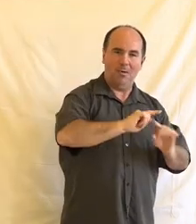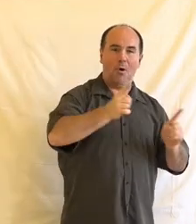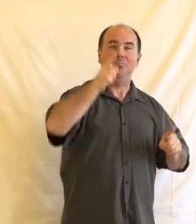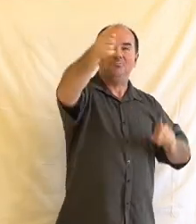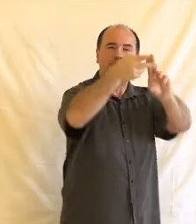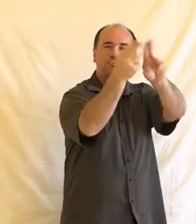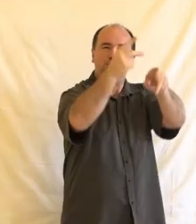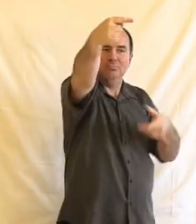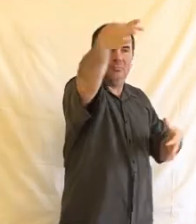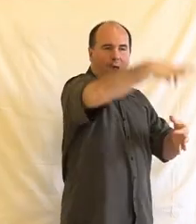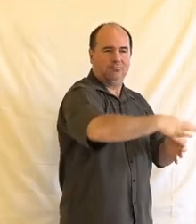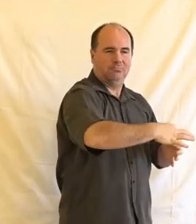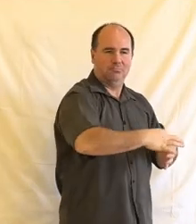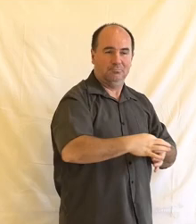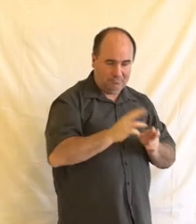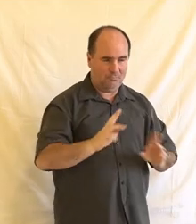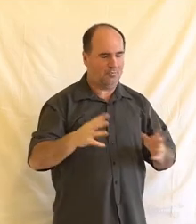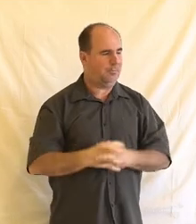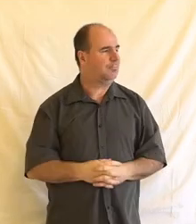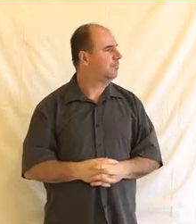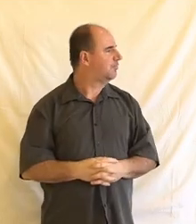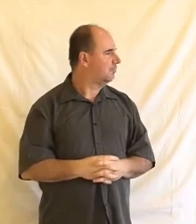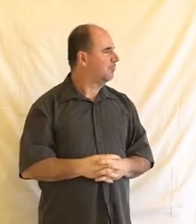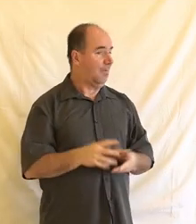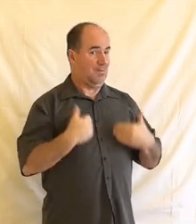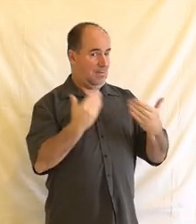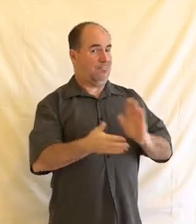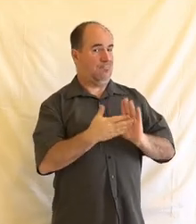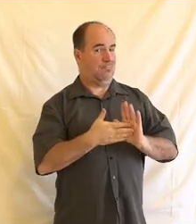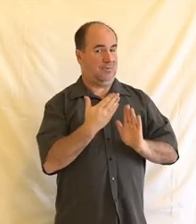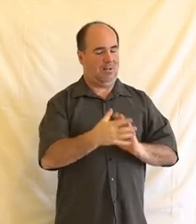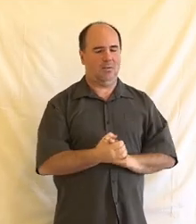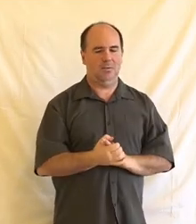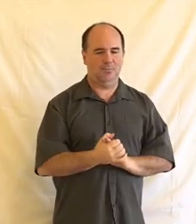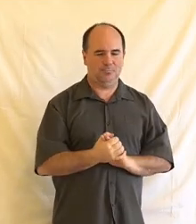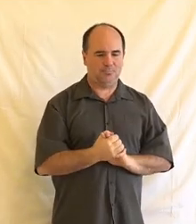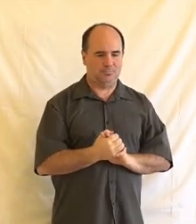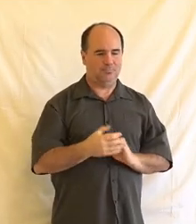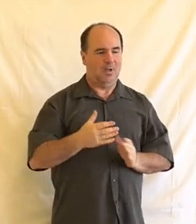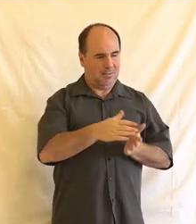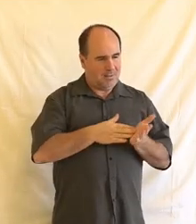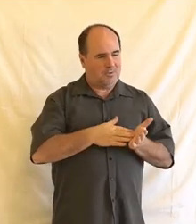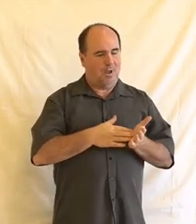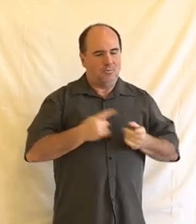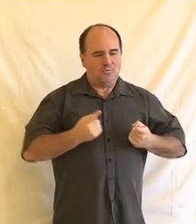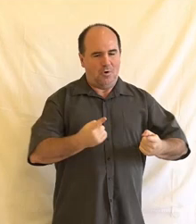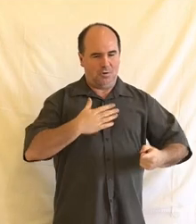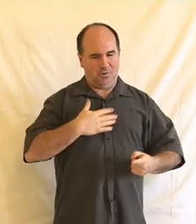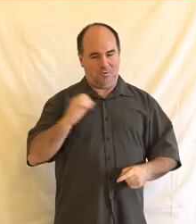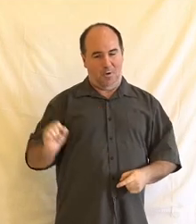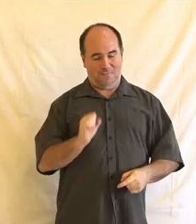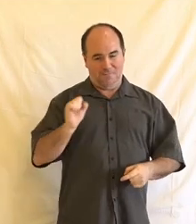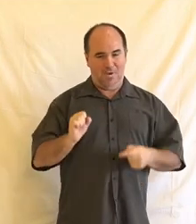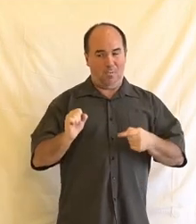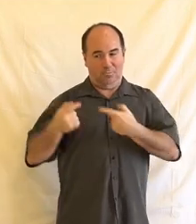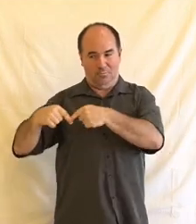výchozí úvaha, se kterou jsme začínali činnost našeho výboru v rámci Rady vlády pro lidská